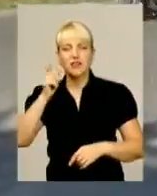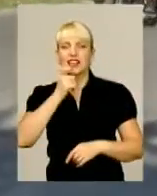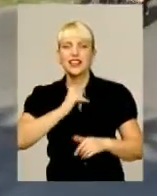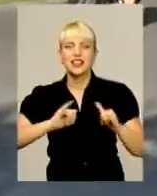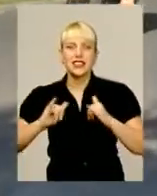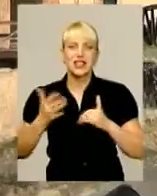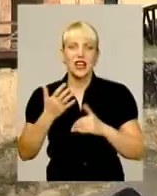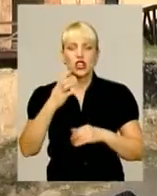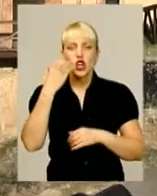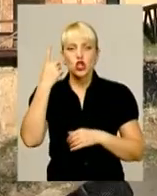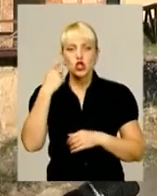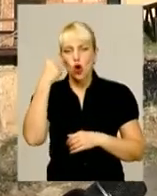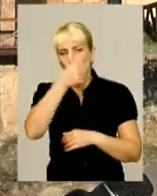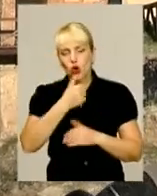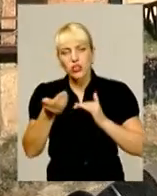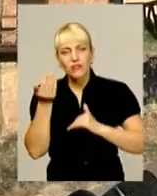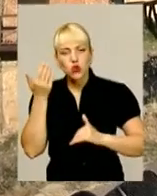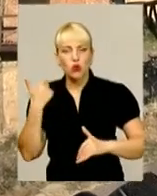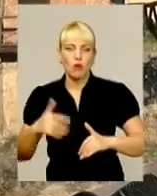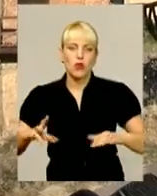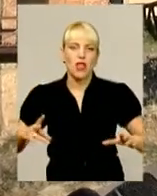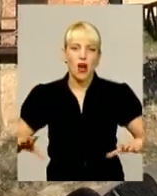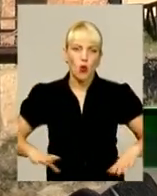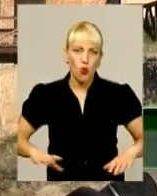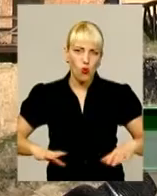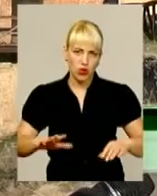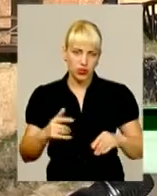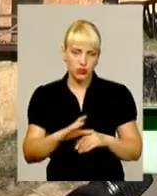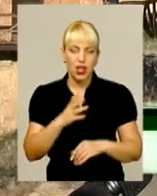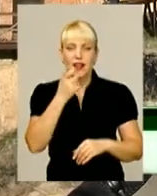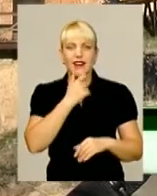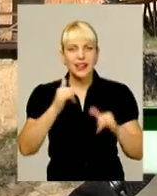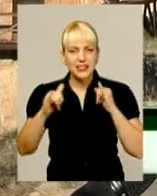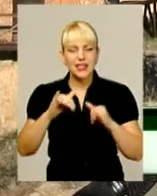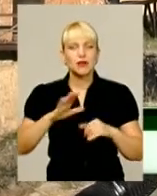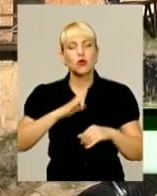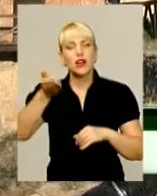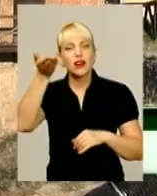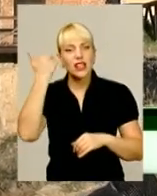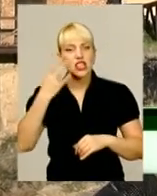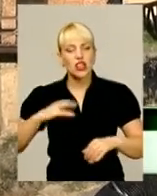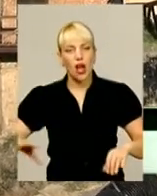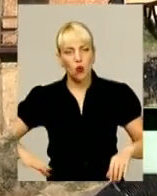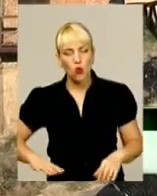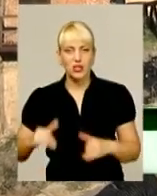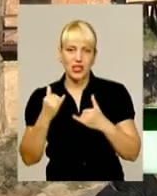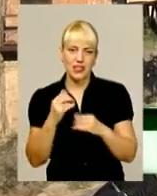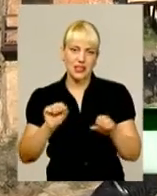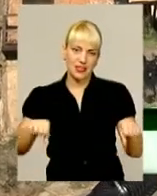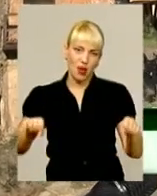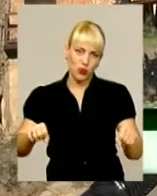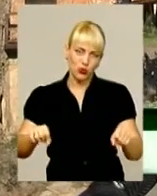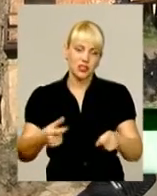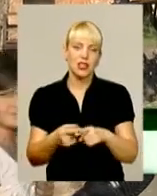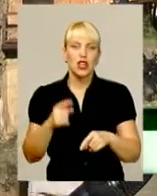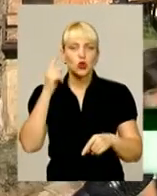своїх конях. Якщо раніше сюди на конях заїжджали рицарі, то зараз вони заїжджають на мотоцикл. І я думаю, отой